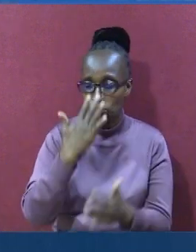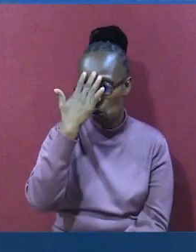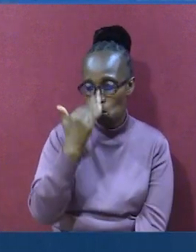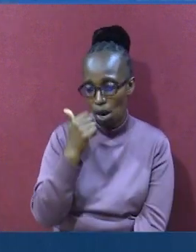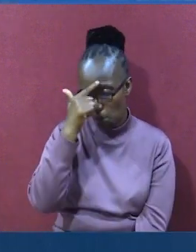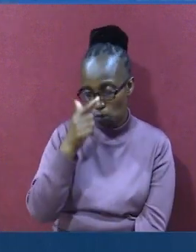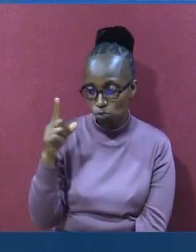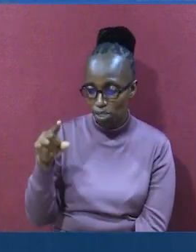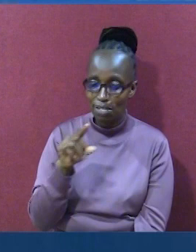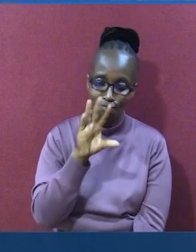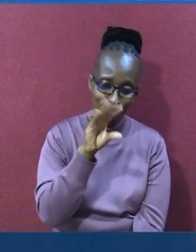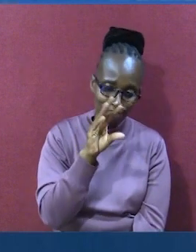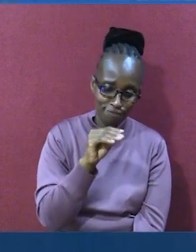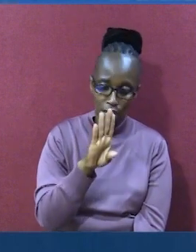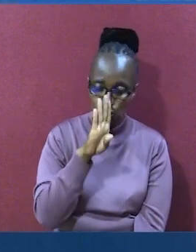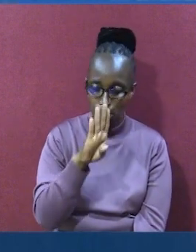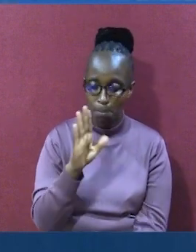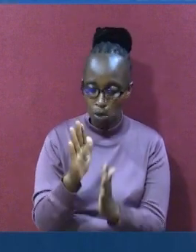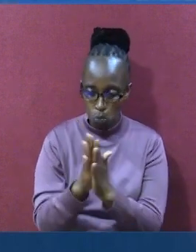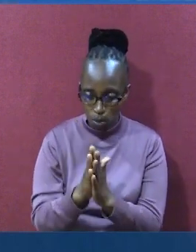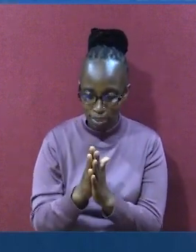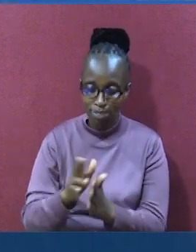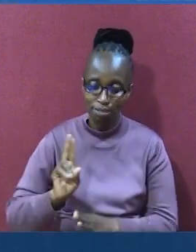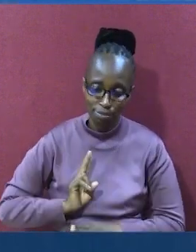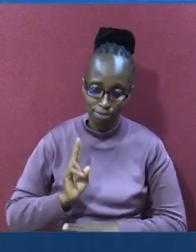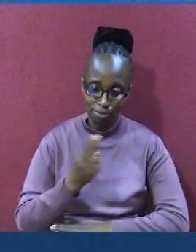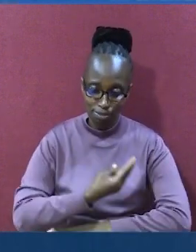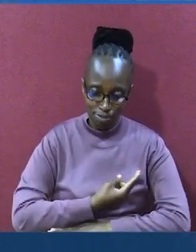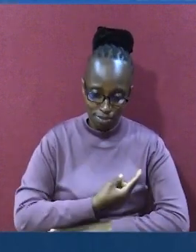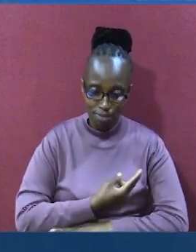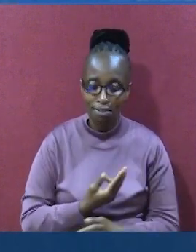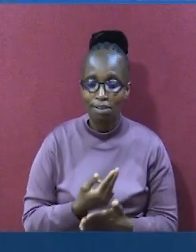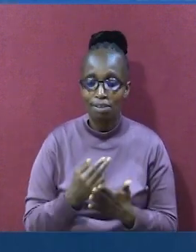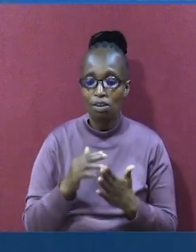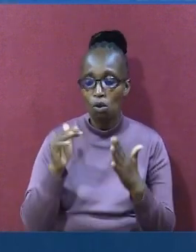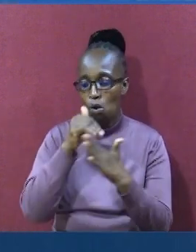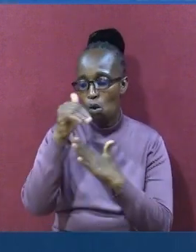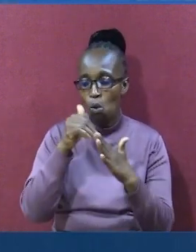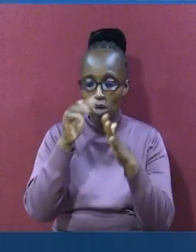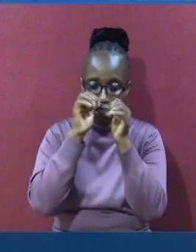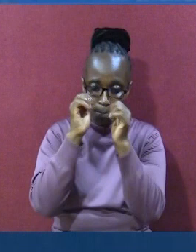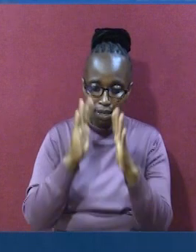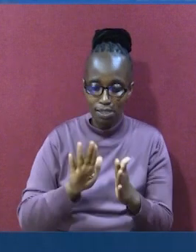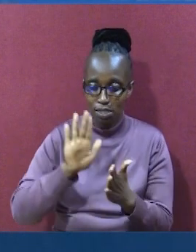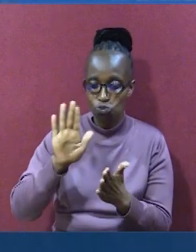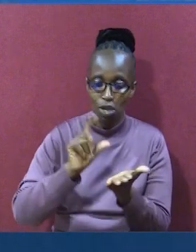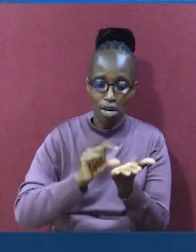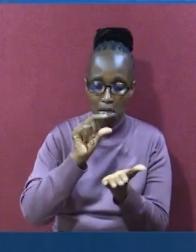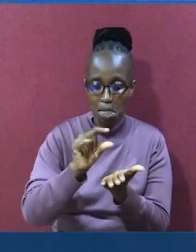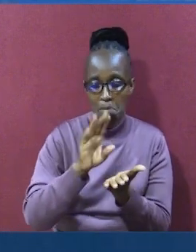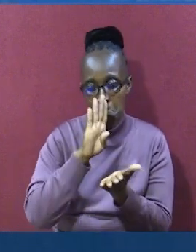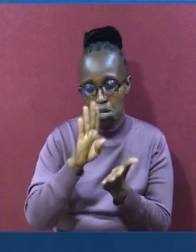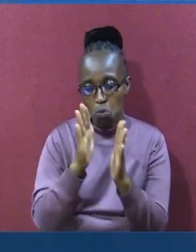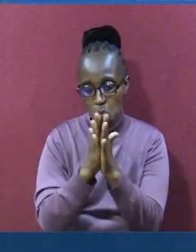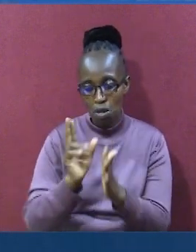kwa maana buwana umenena. Na akika. Umekua pamoja na mtumishi wako mtanza maji. Baraka zako. Na neema